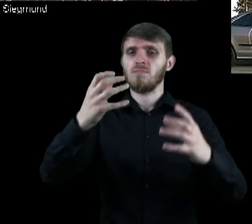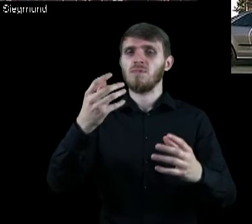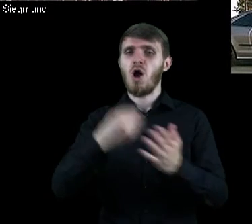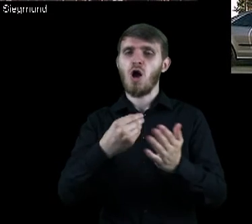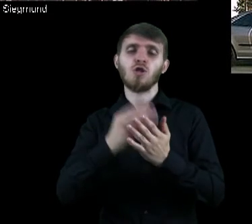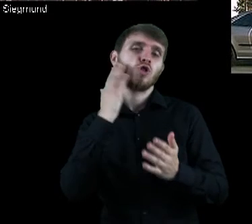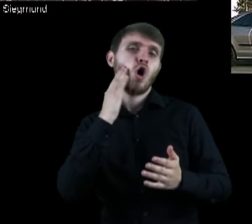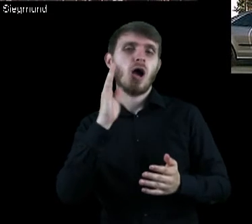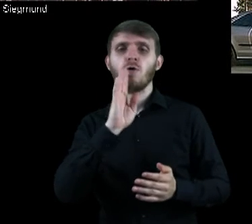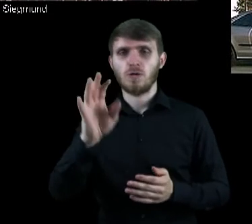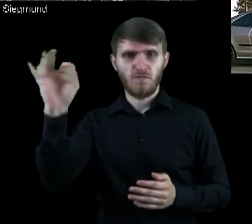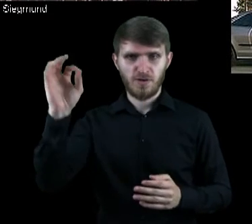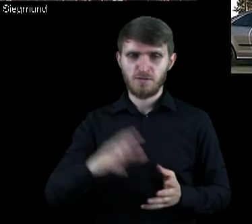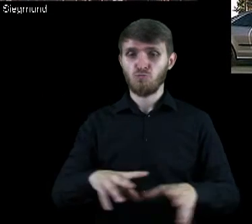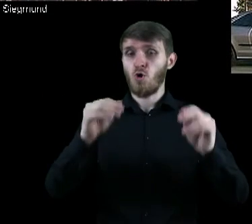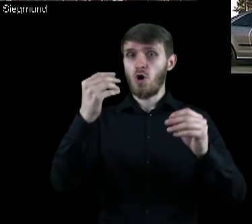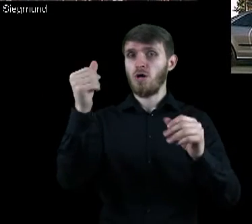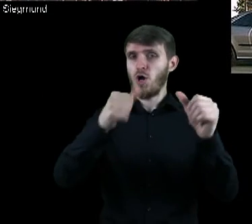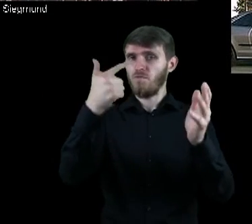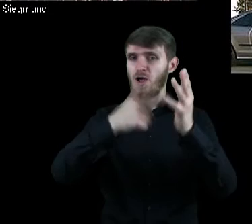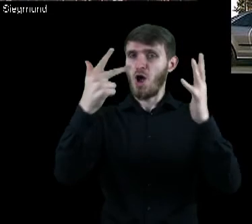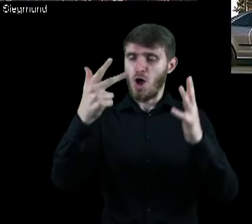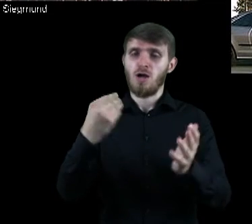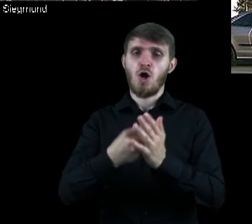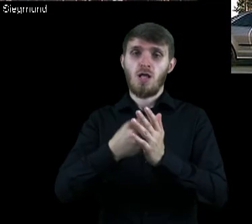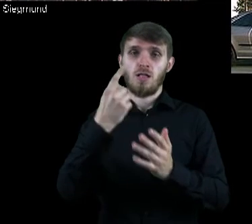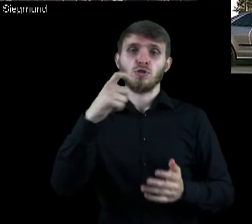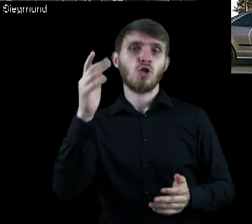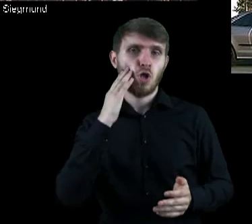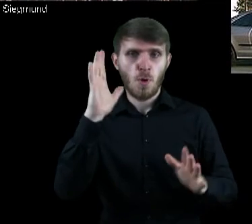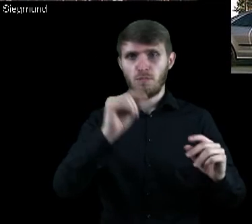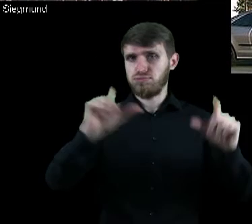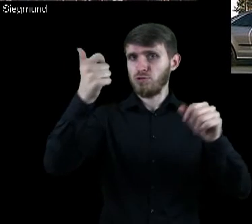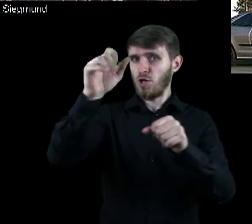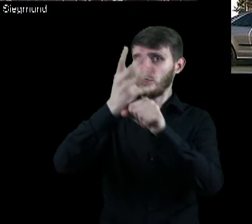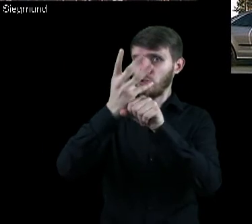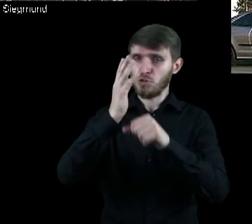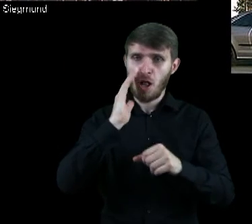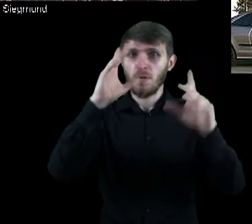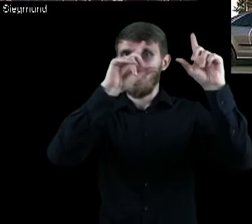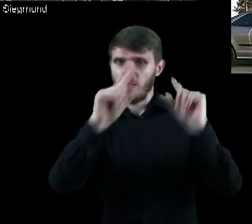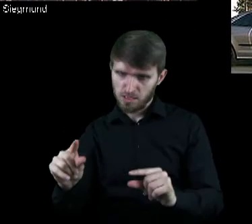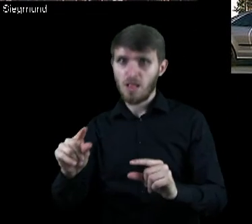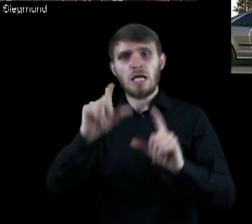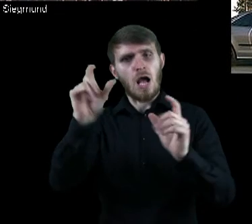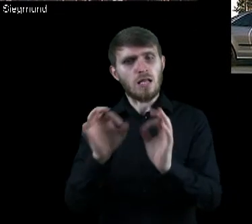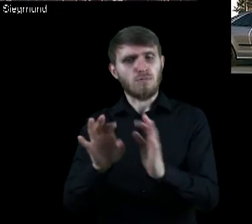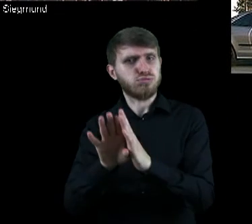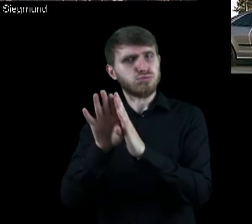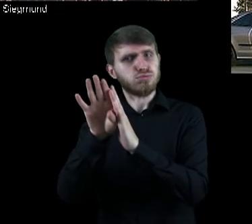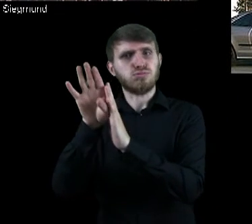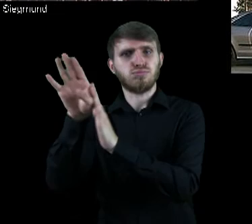Jest wyrażona w dolarach amerykańskich za baryłkę. W 2008 wynosiła 100 dolarów, potem wzrosła do 140,